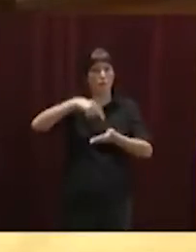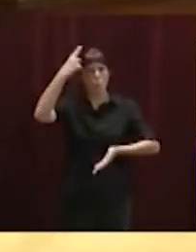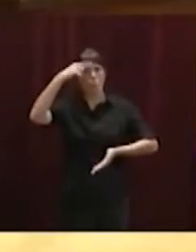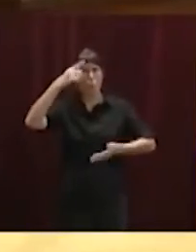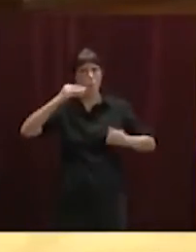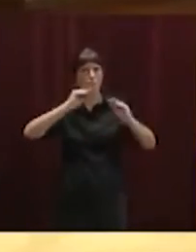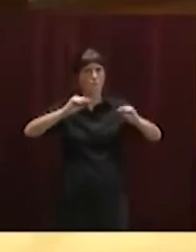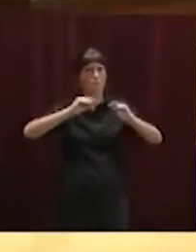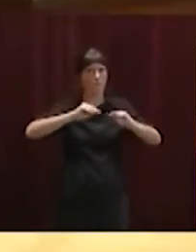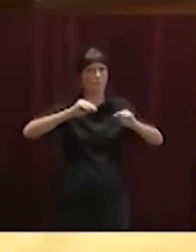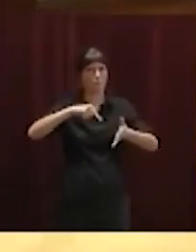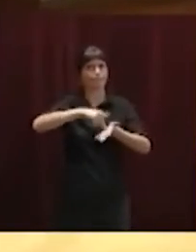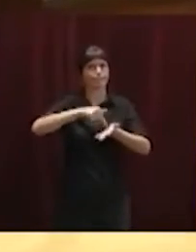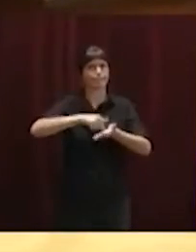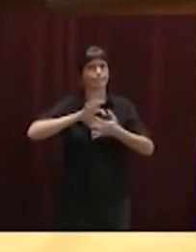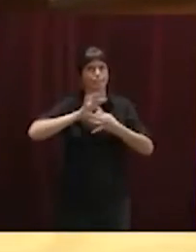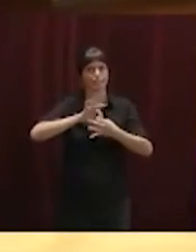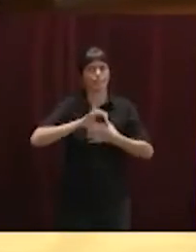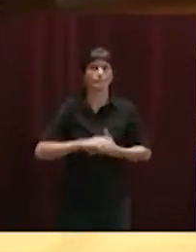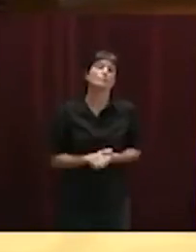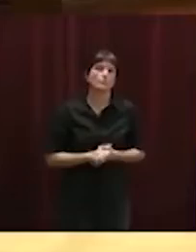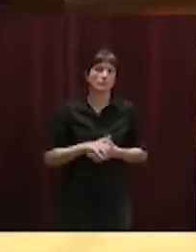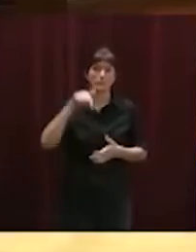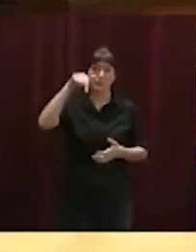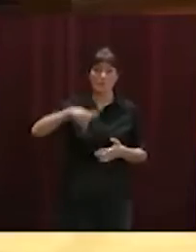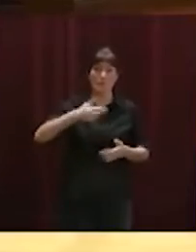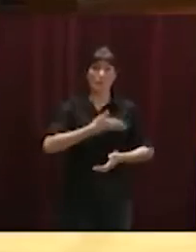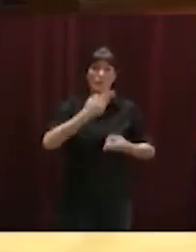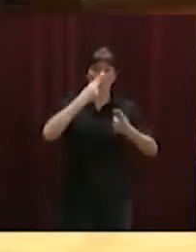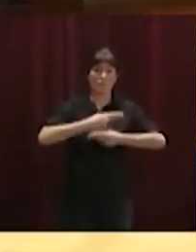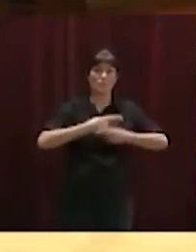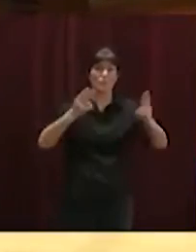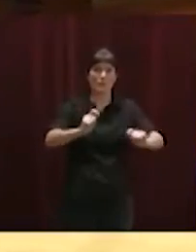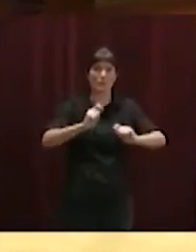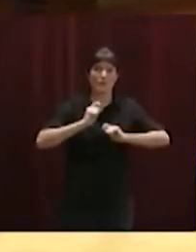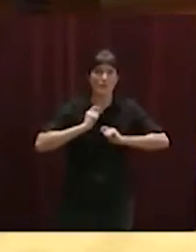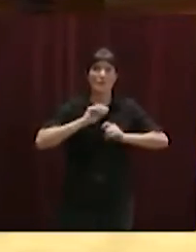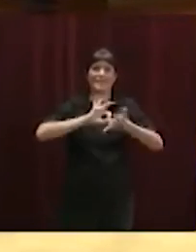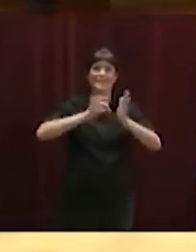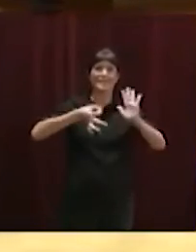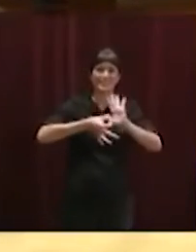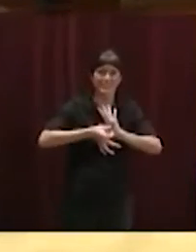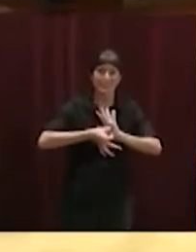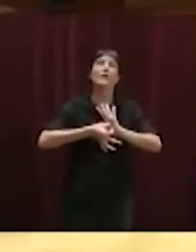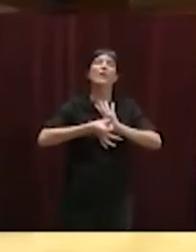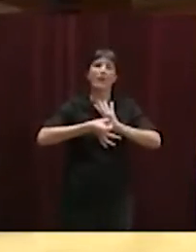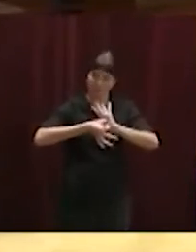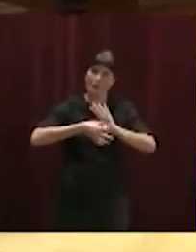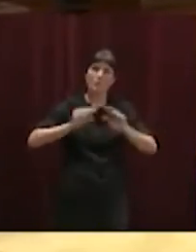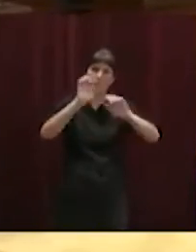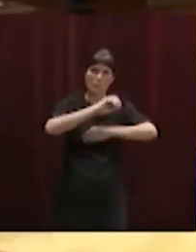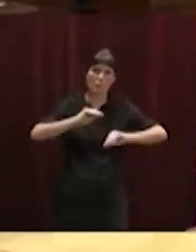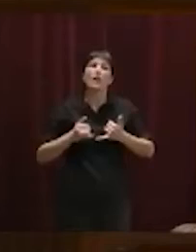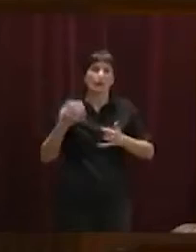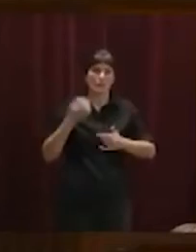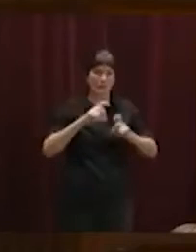sense especificar-ne cap a ses pitiuses. La socialista ha dit que Balears necessita diversificar la seva economia i no viure només des